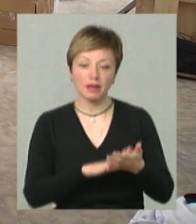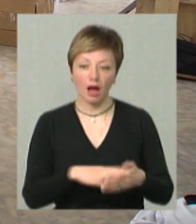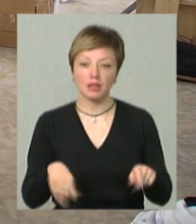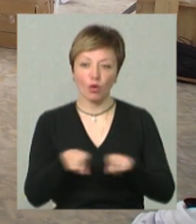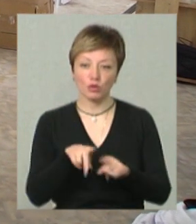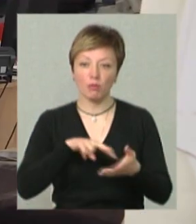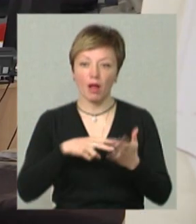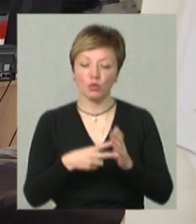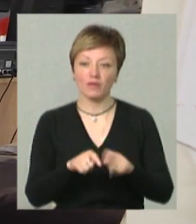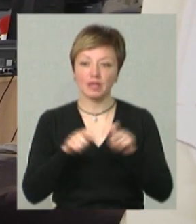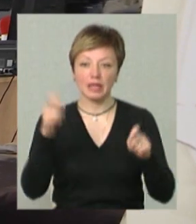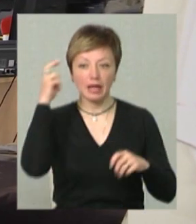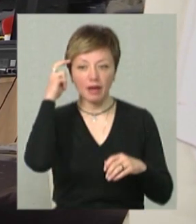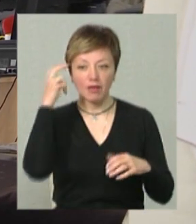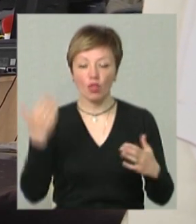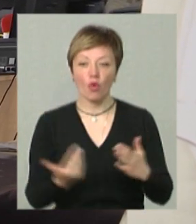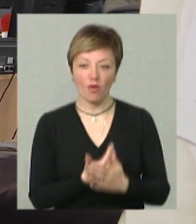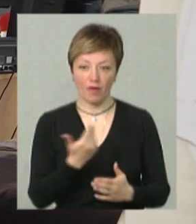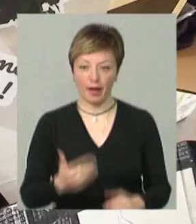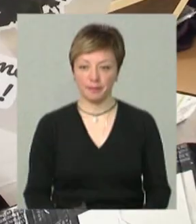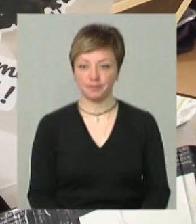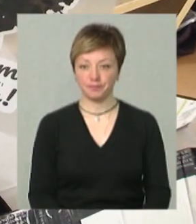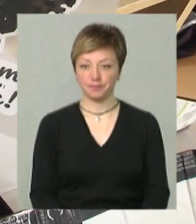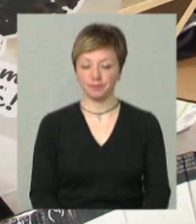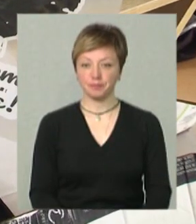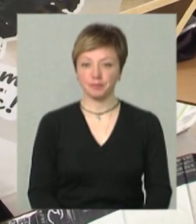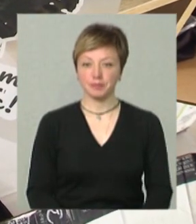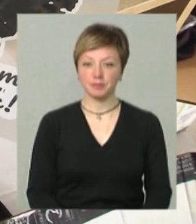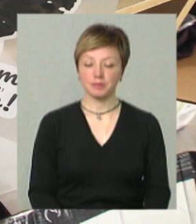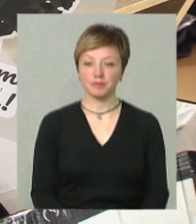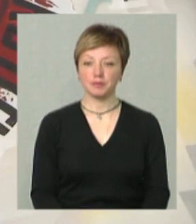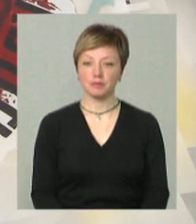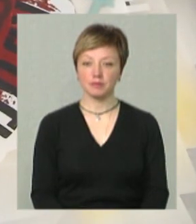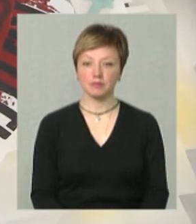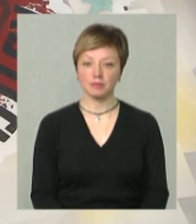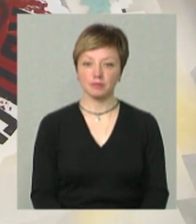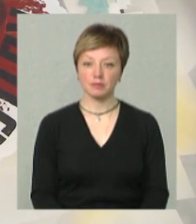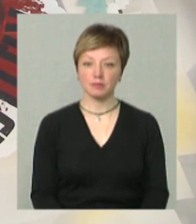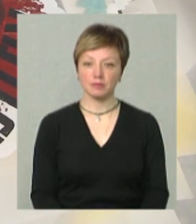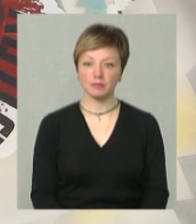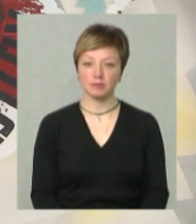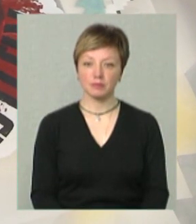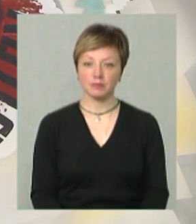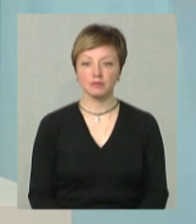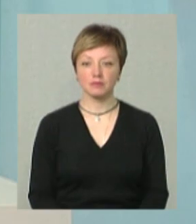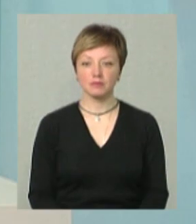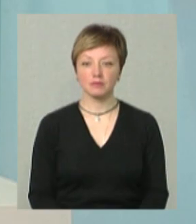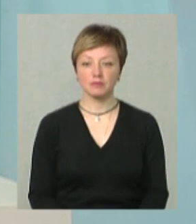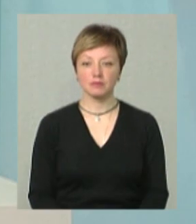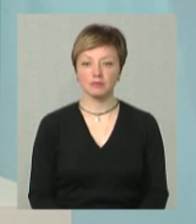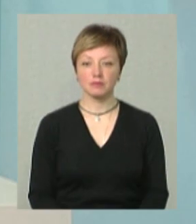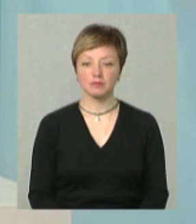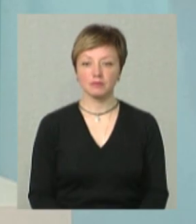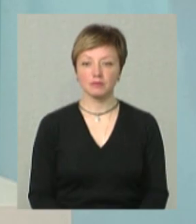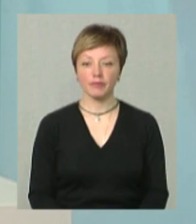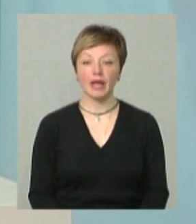чоловік планує відкрити у Києві нове. Вікторія Мельник, Олександр Горішевський, новини на Суспільному, Хмельницький. Це